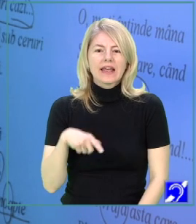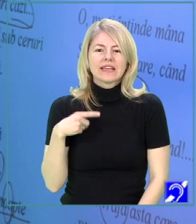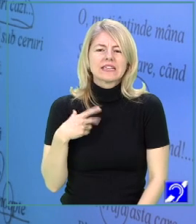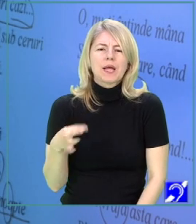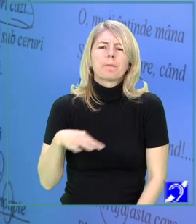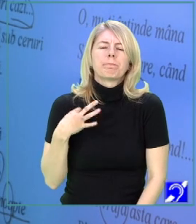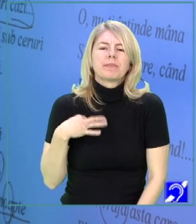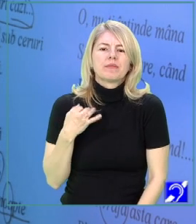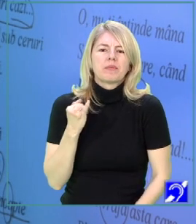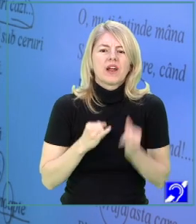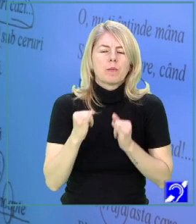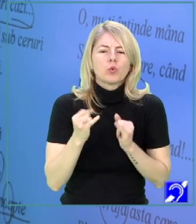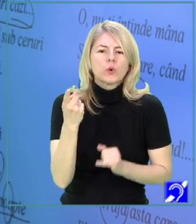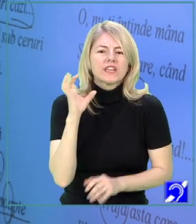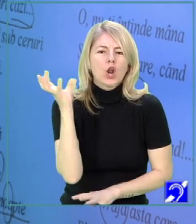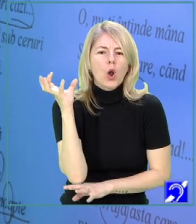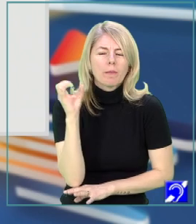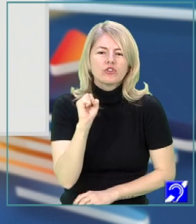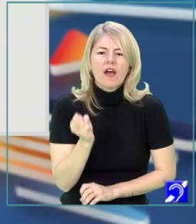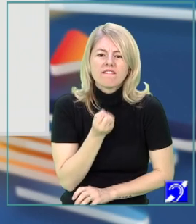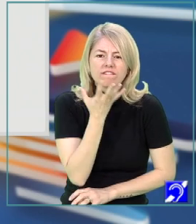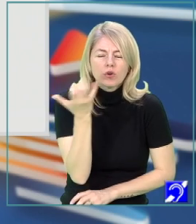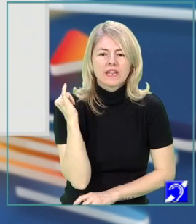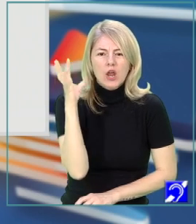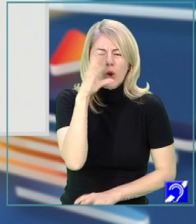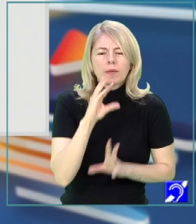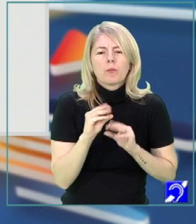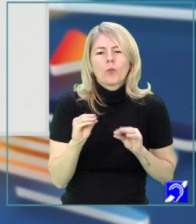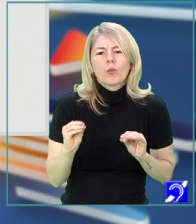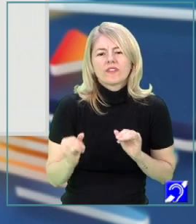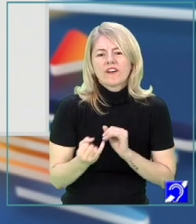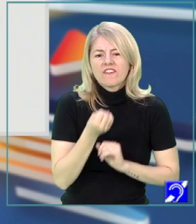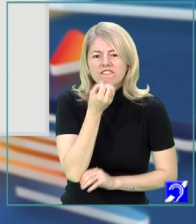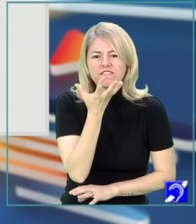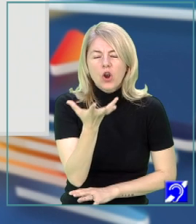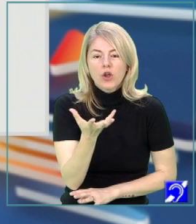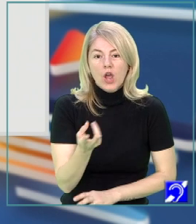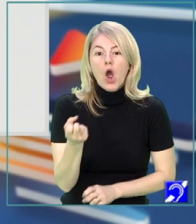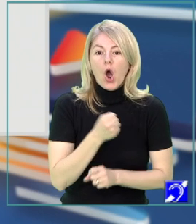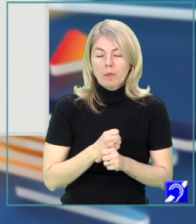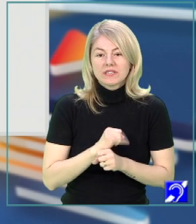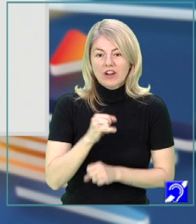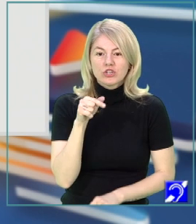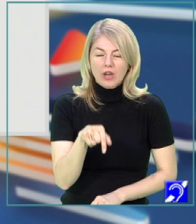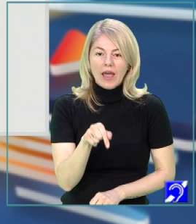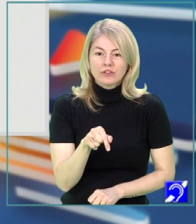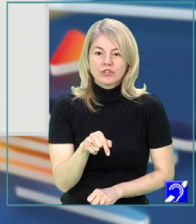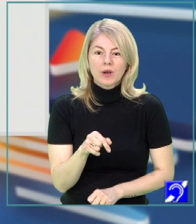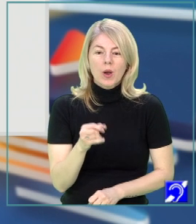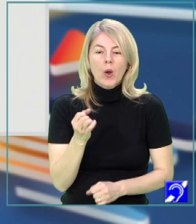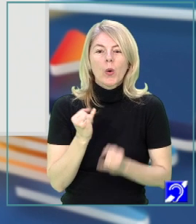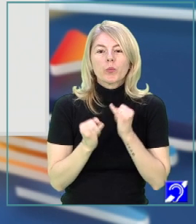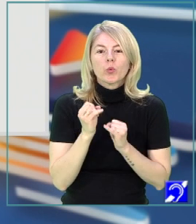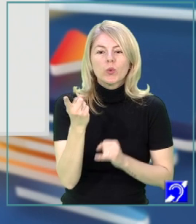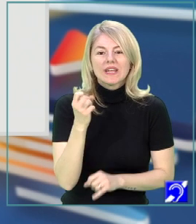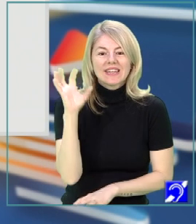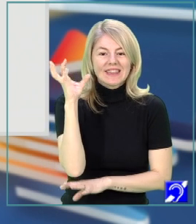primăvară în mugurii din tei și-au înflorit azi noapte atâția stânjenei. Observați și aici mugurii din